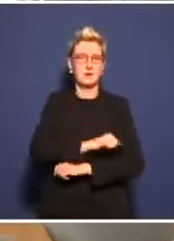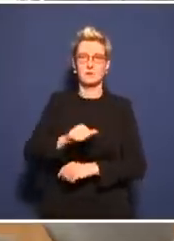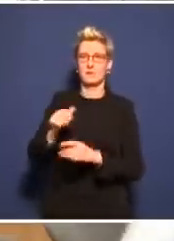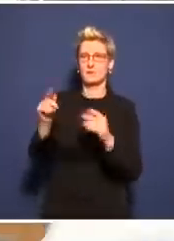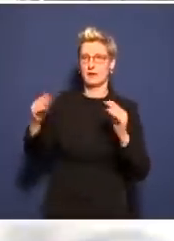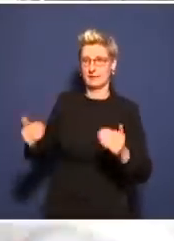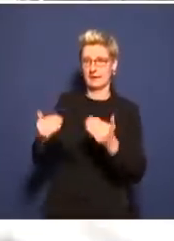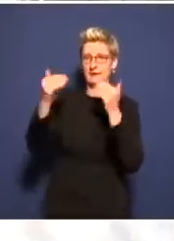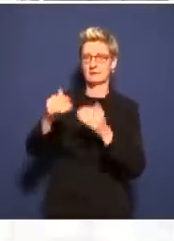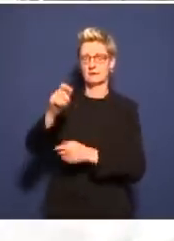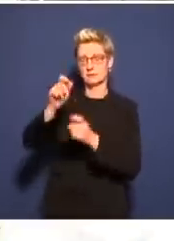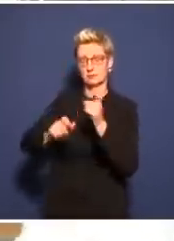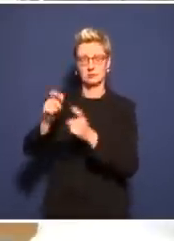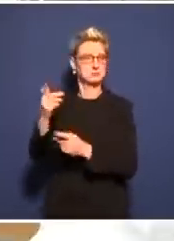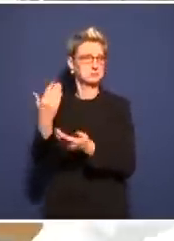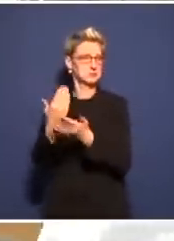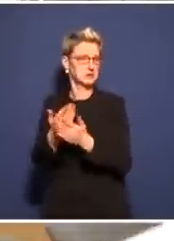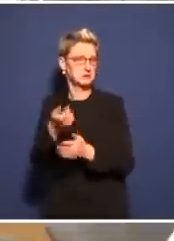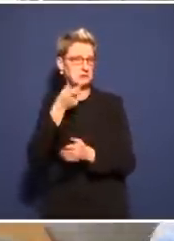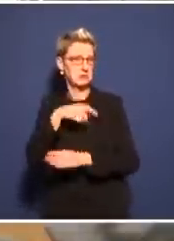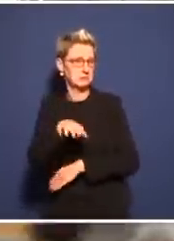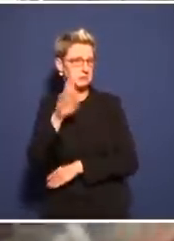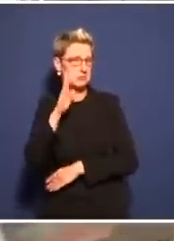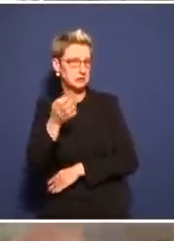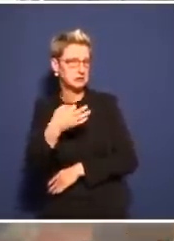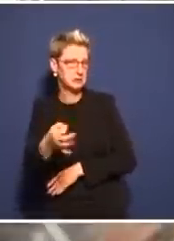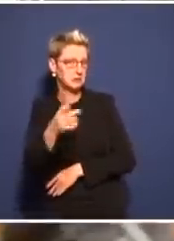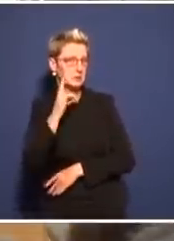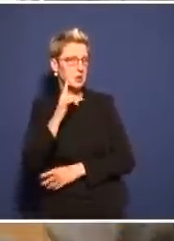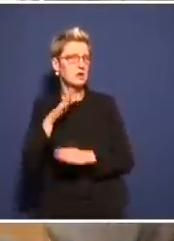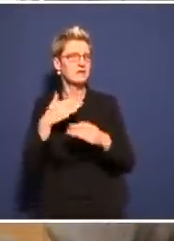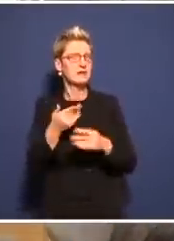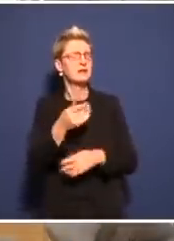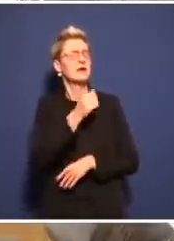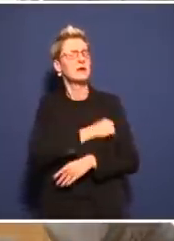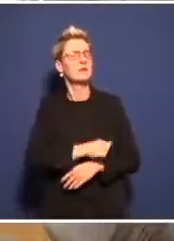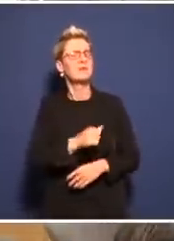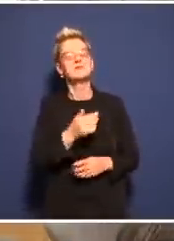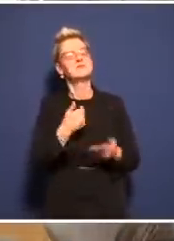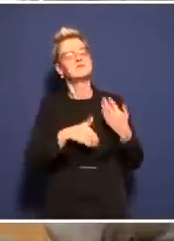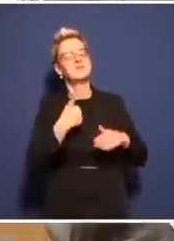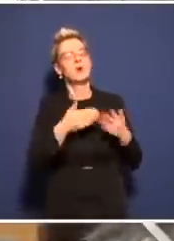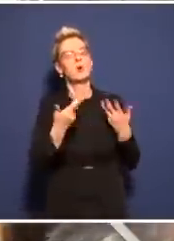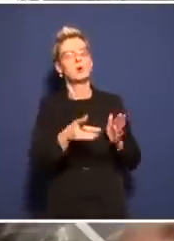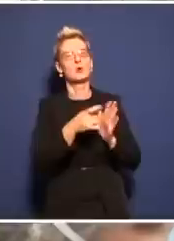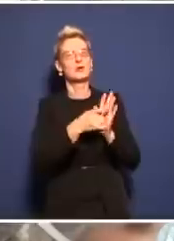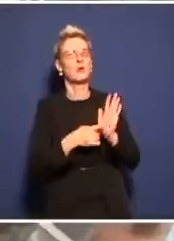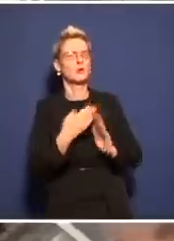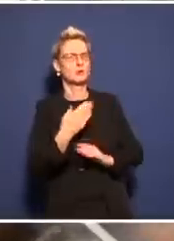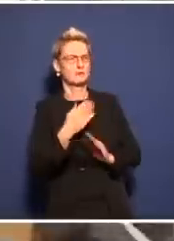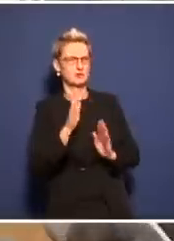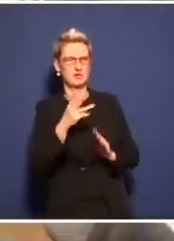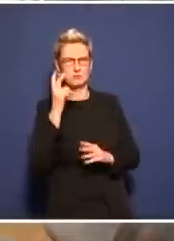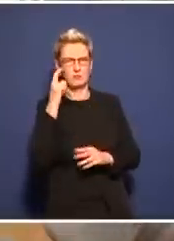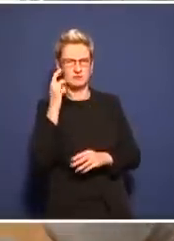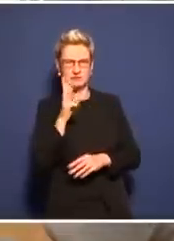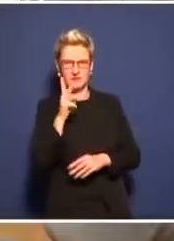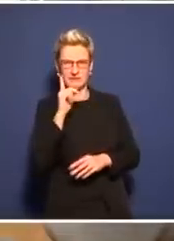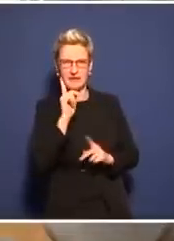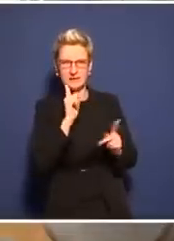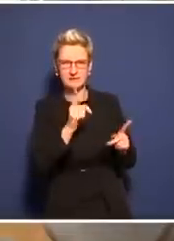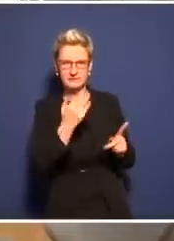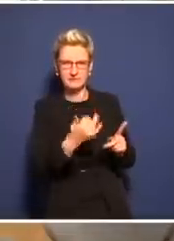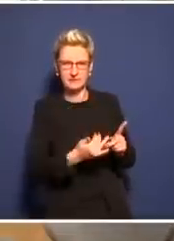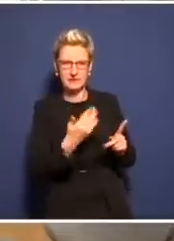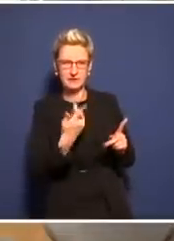damit die Ungeimpften ohne Ausnahmegrund. Wahrscheinlich Herr Wieler weiß, wie viele sind diese Leute. Also der Umgang des